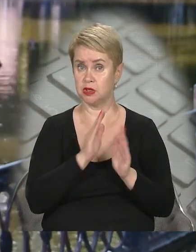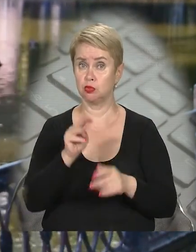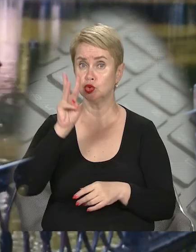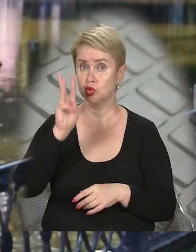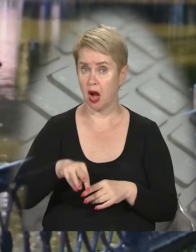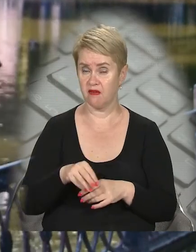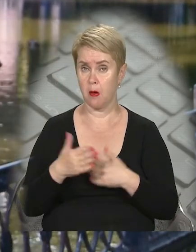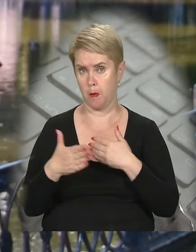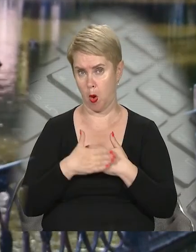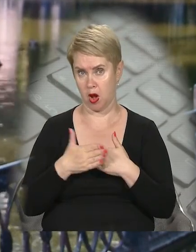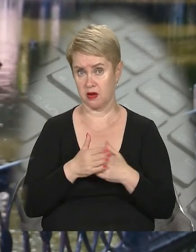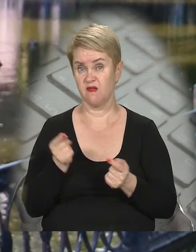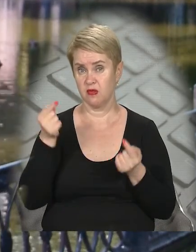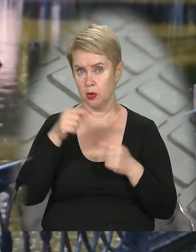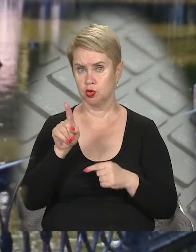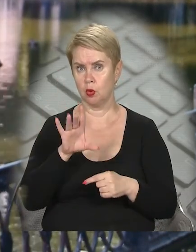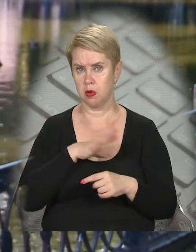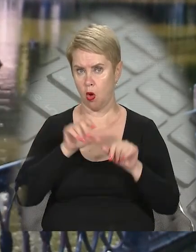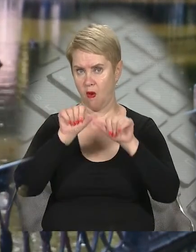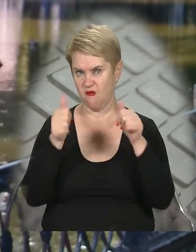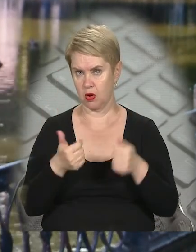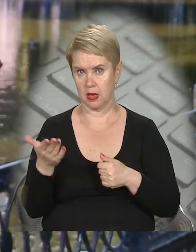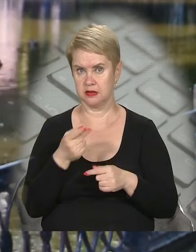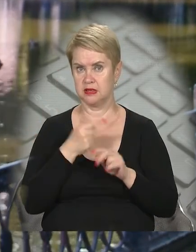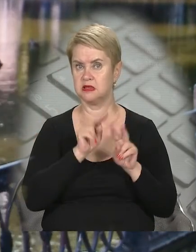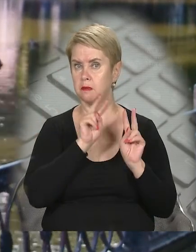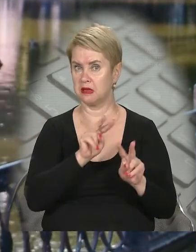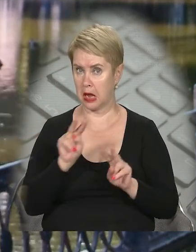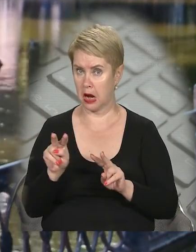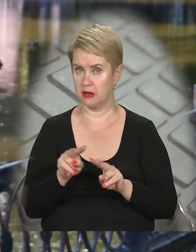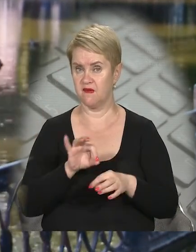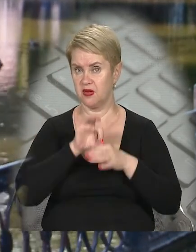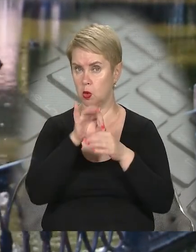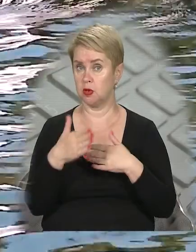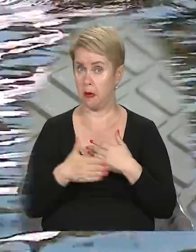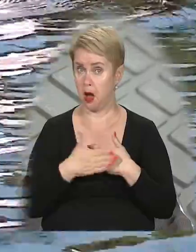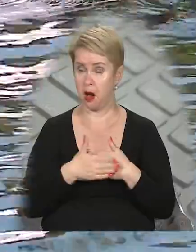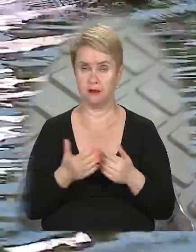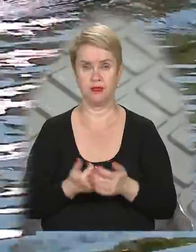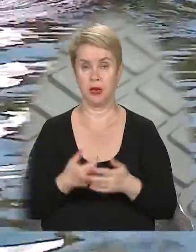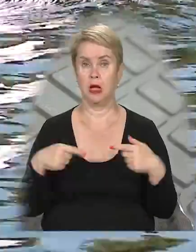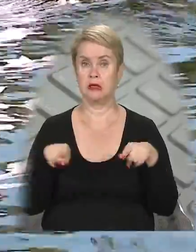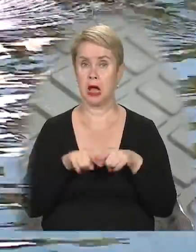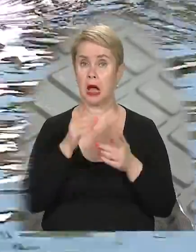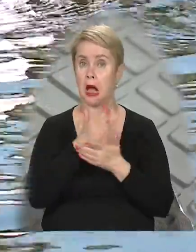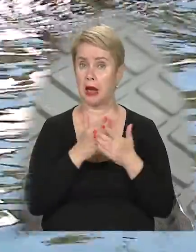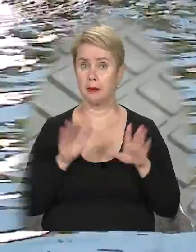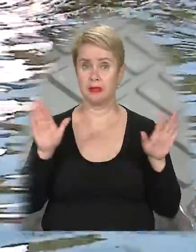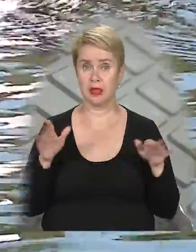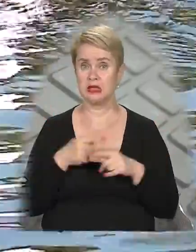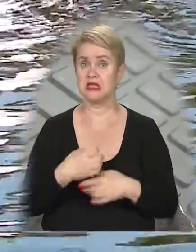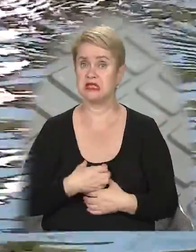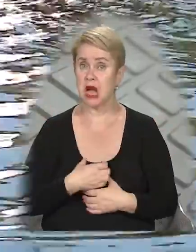штрафів та покарань. І відповідно, щоб був орган, який за цим спостерігає та виносить ці покарання. Та хліб для птахів не